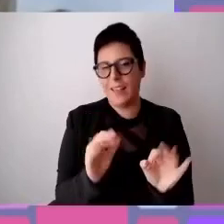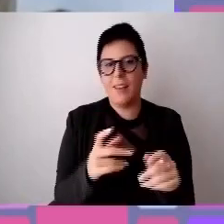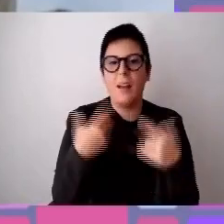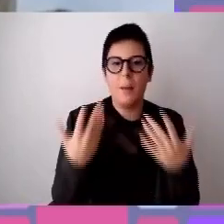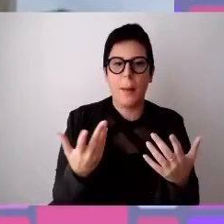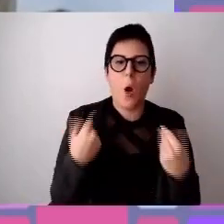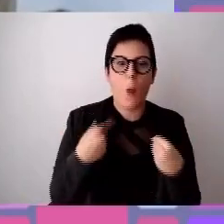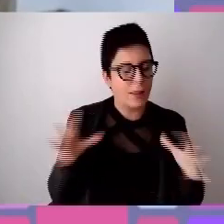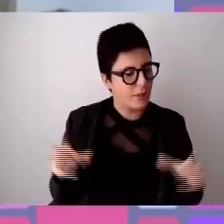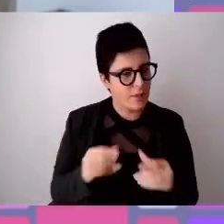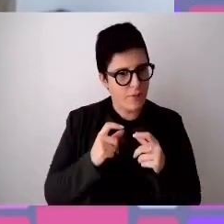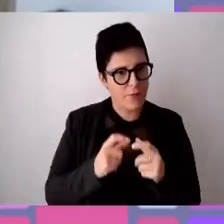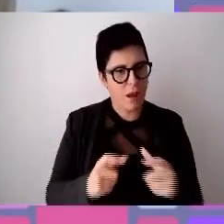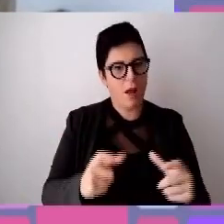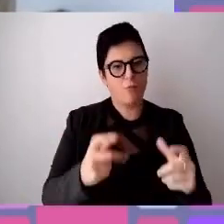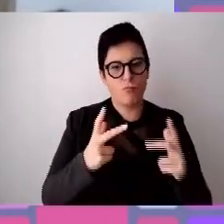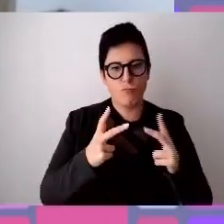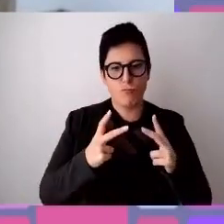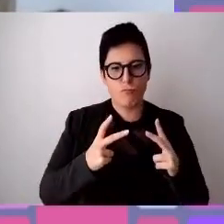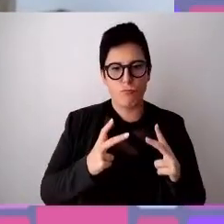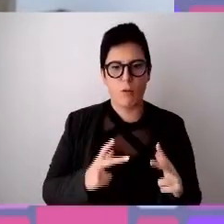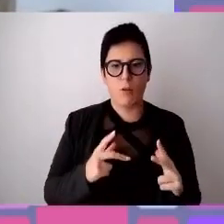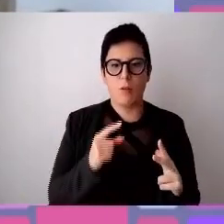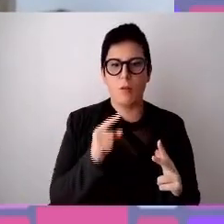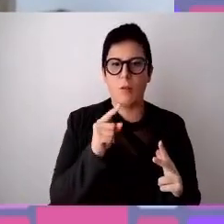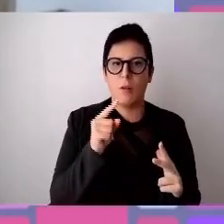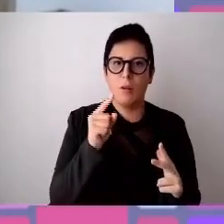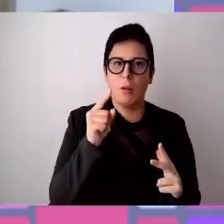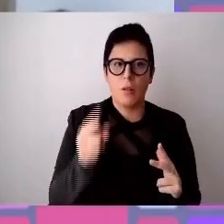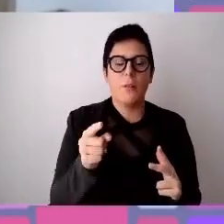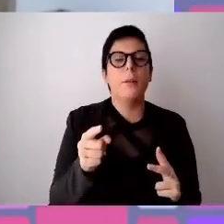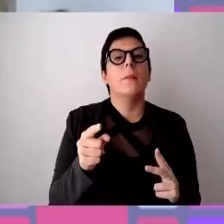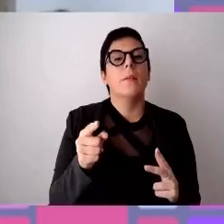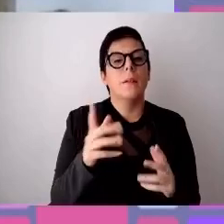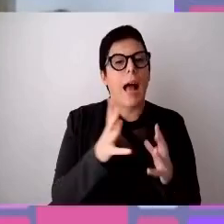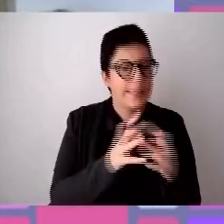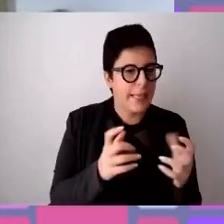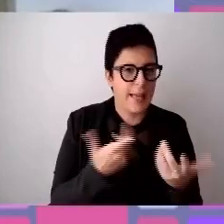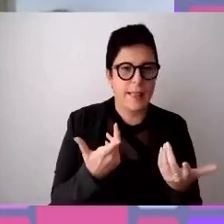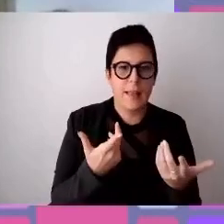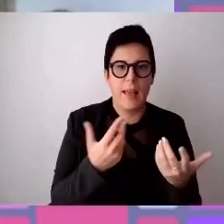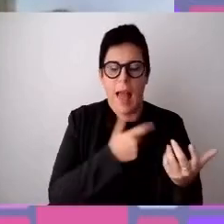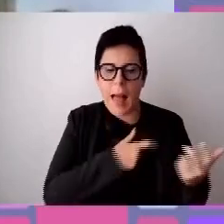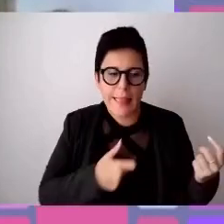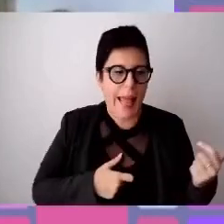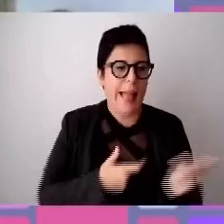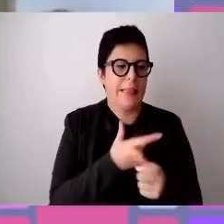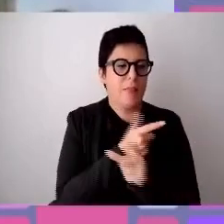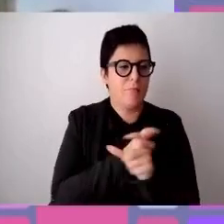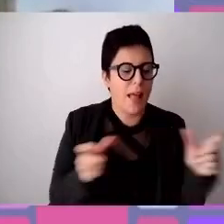tranquillità racconteremo altre belle storie di aziende, di atleti, di persone che